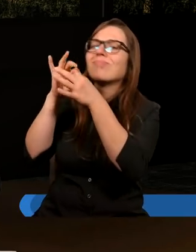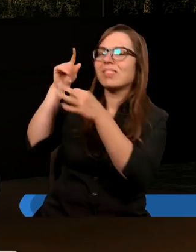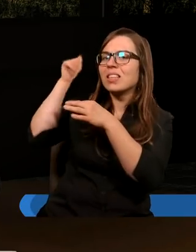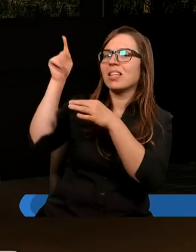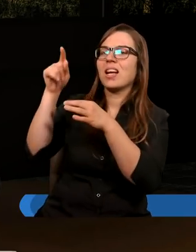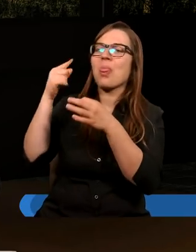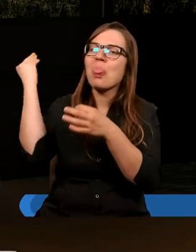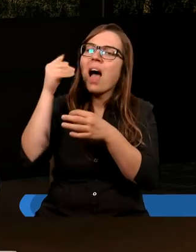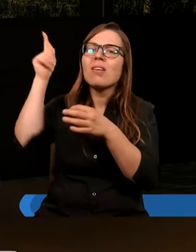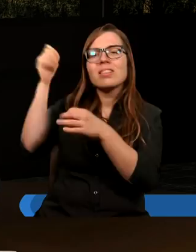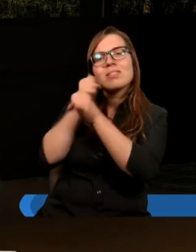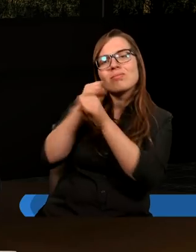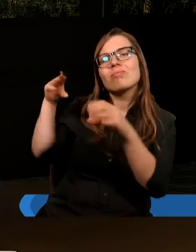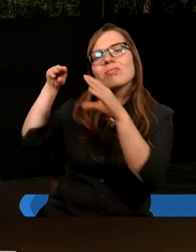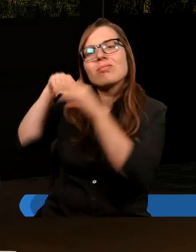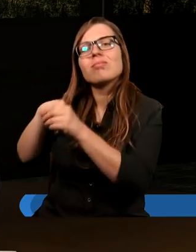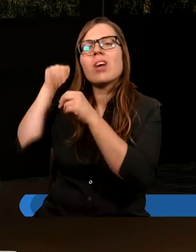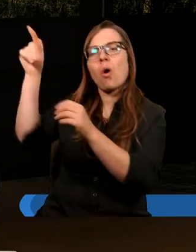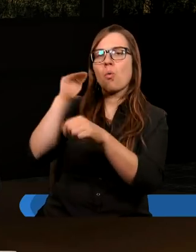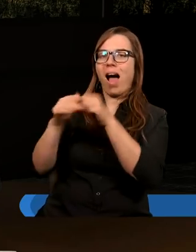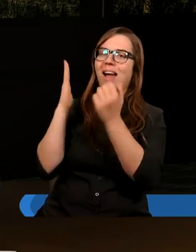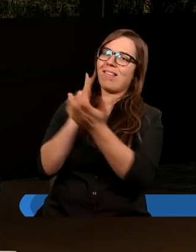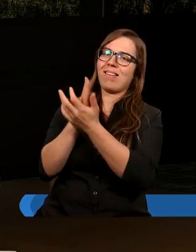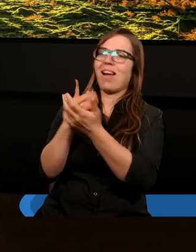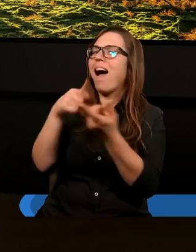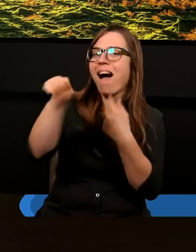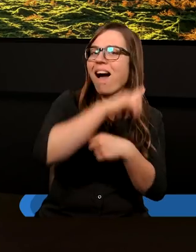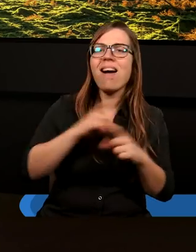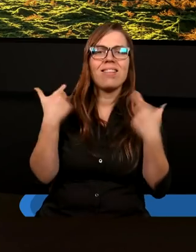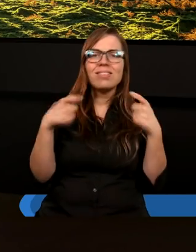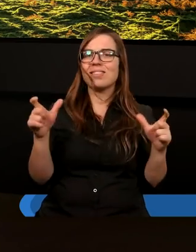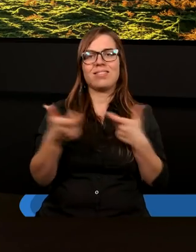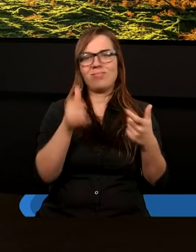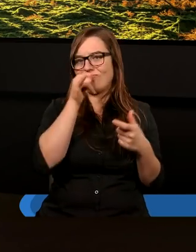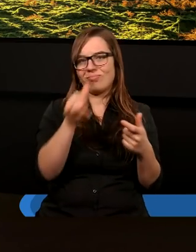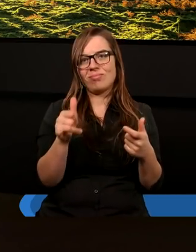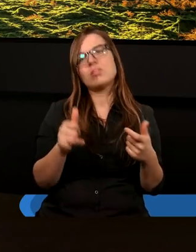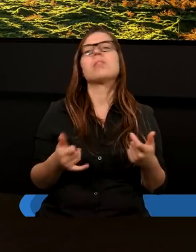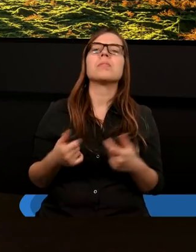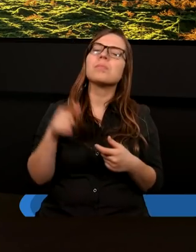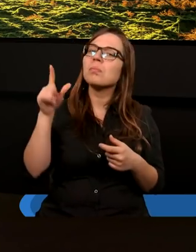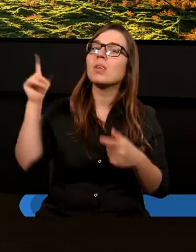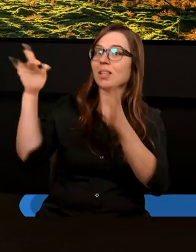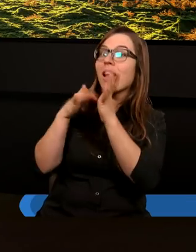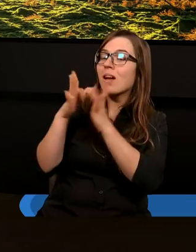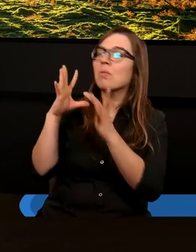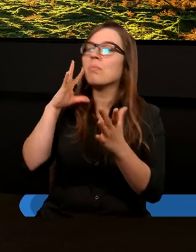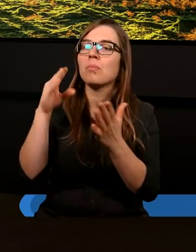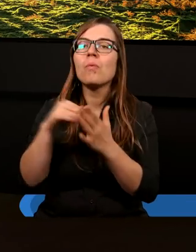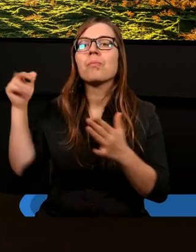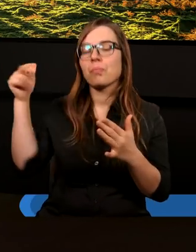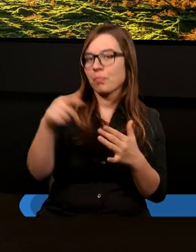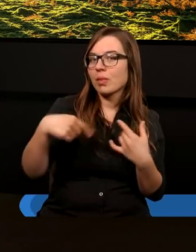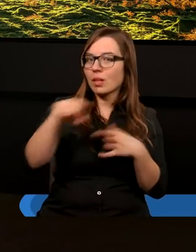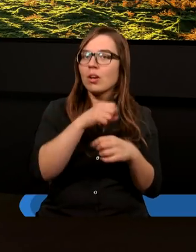nauki i zbawienie jest z łaski. Pan Jezus obiecał, że przyjdzie powtórnie, skończy historię